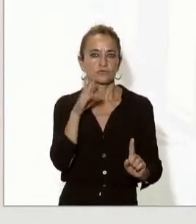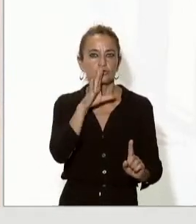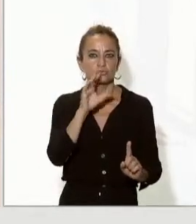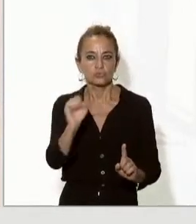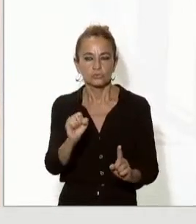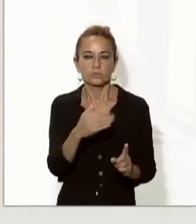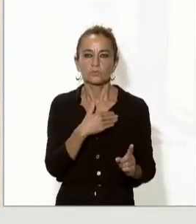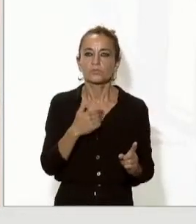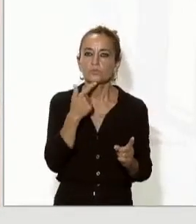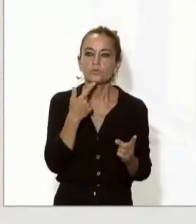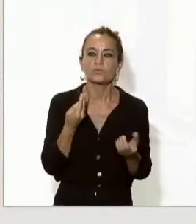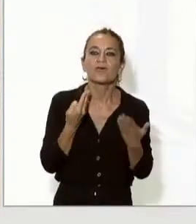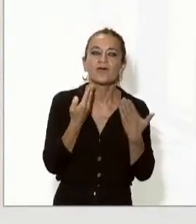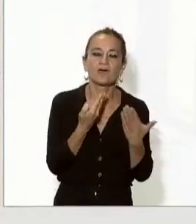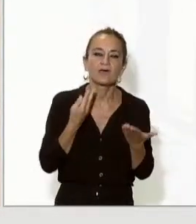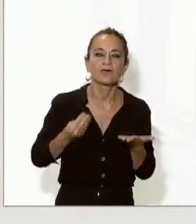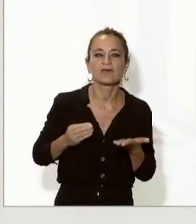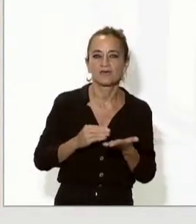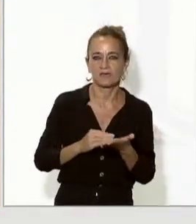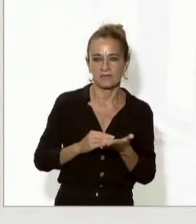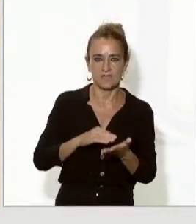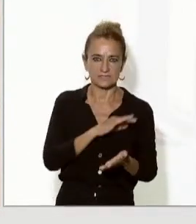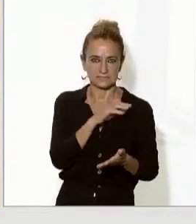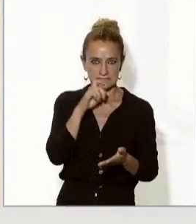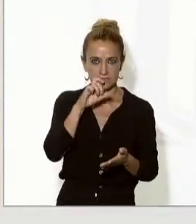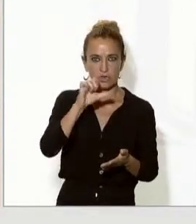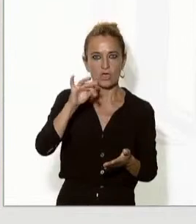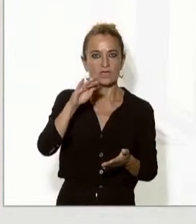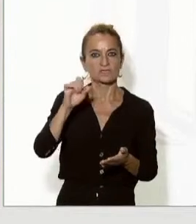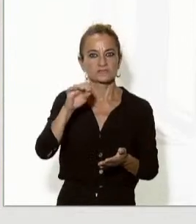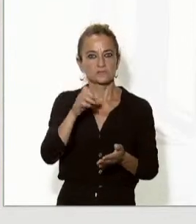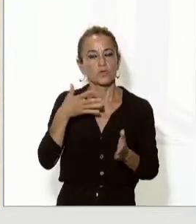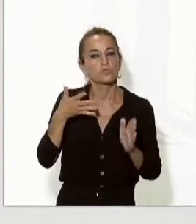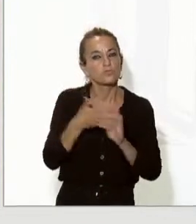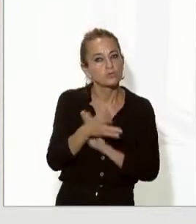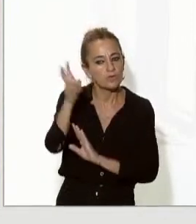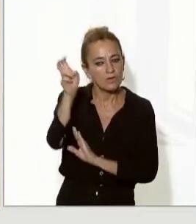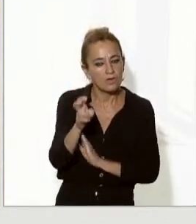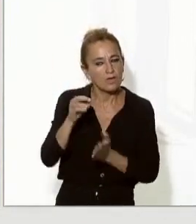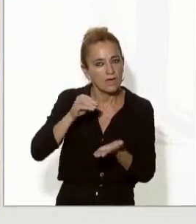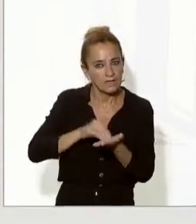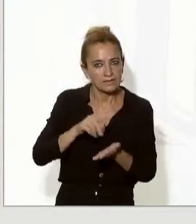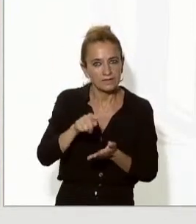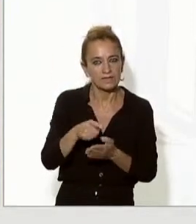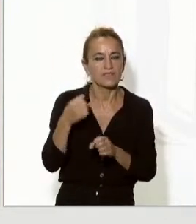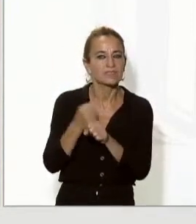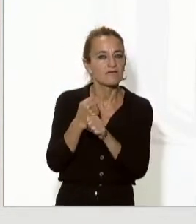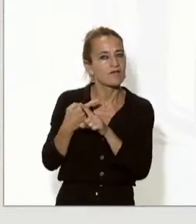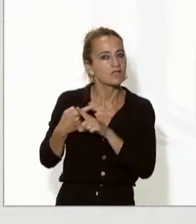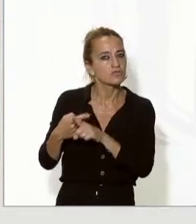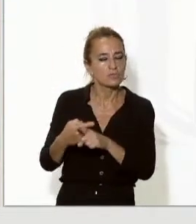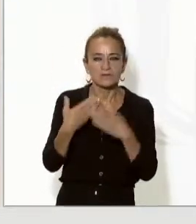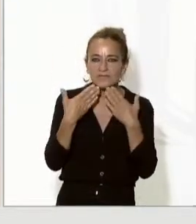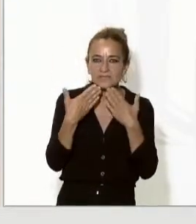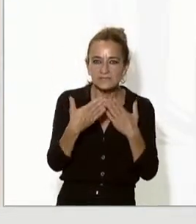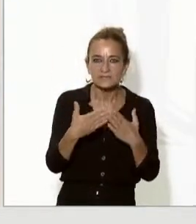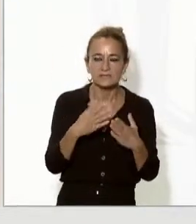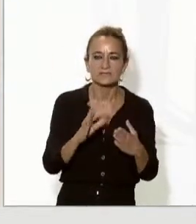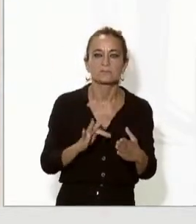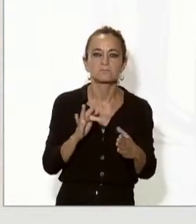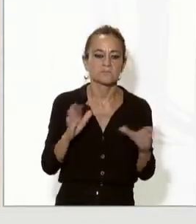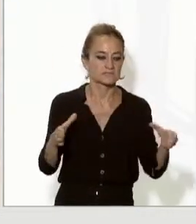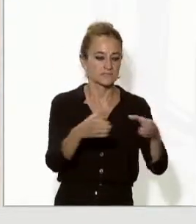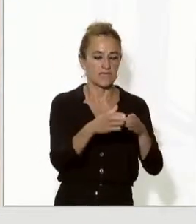de govern, en Xavier Espot, per una vegada més la seva visita, pel treball compartit i a tots els membres del seu equip